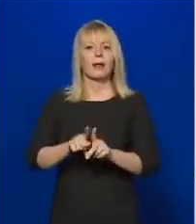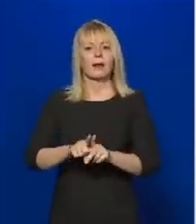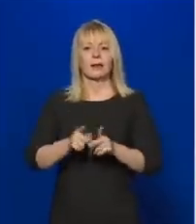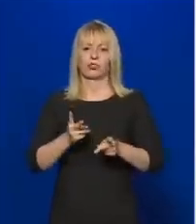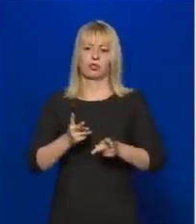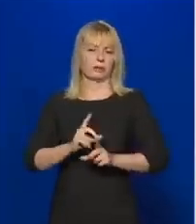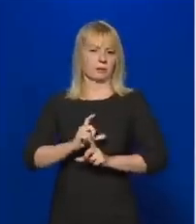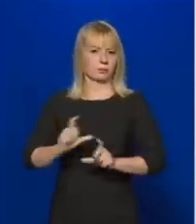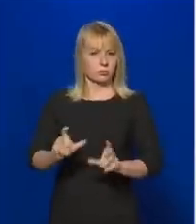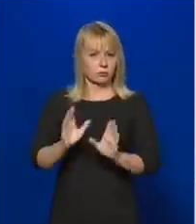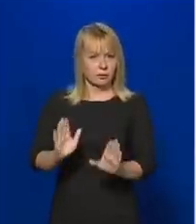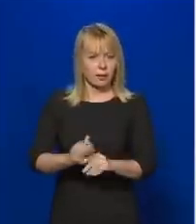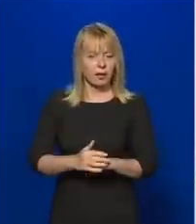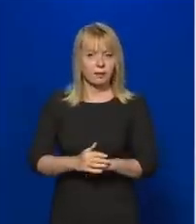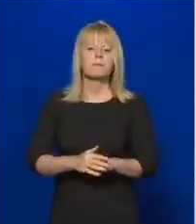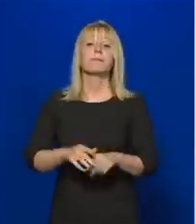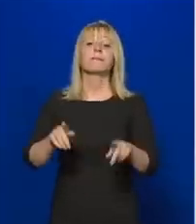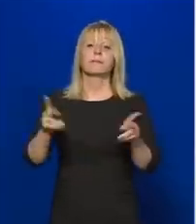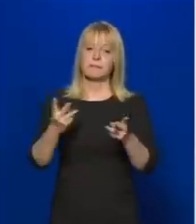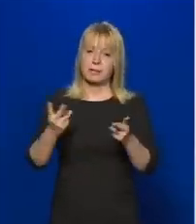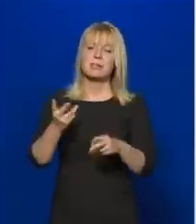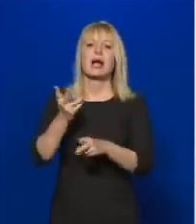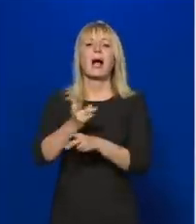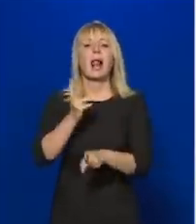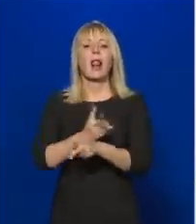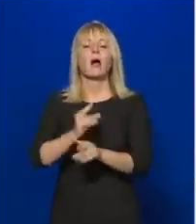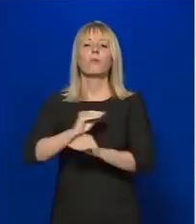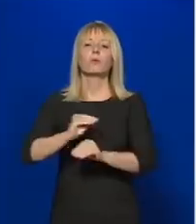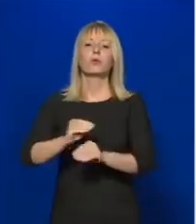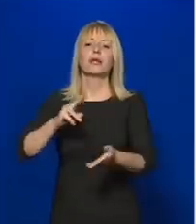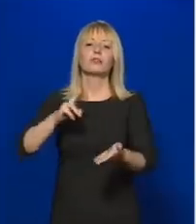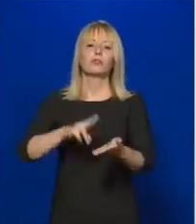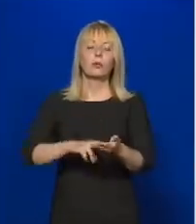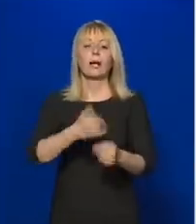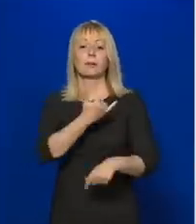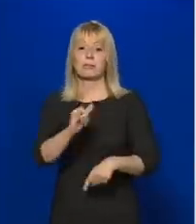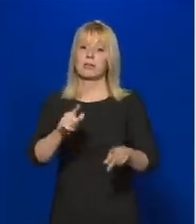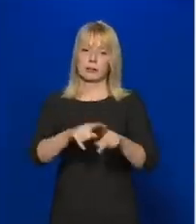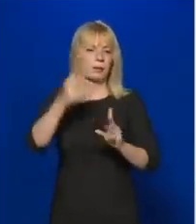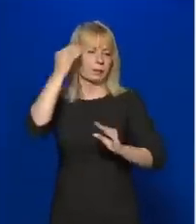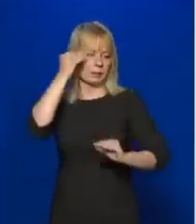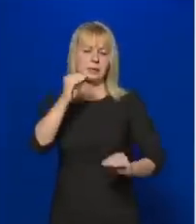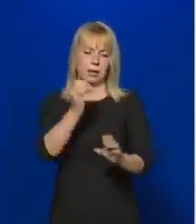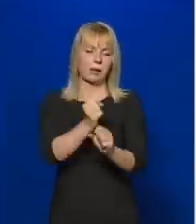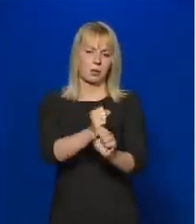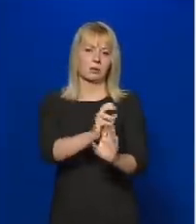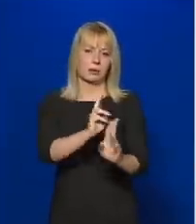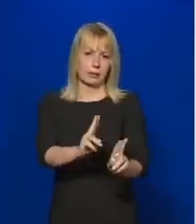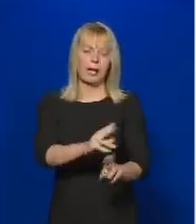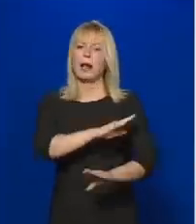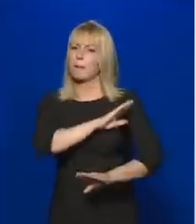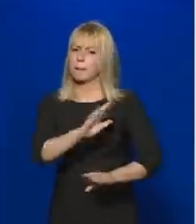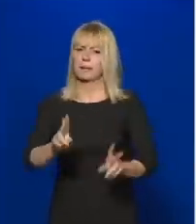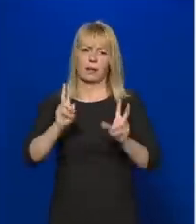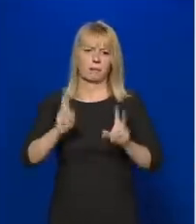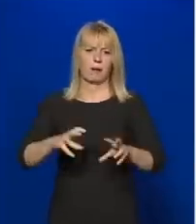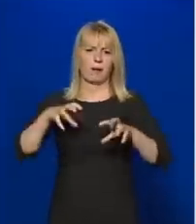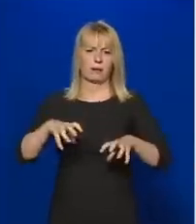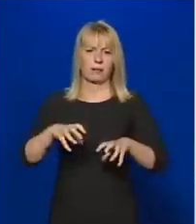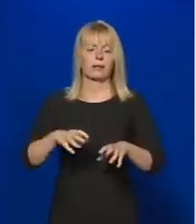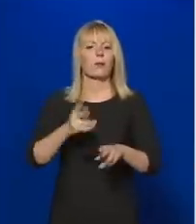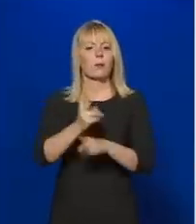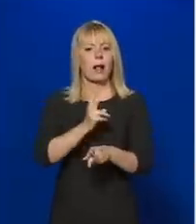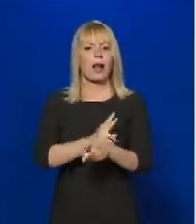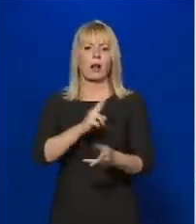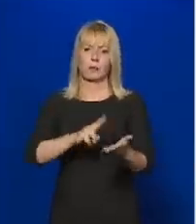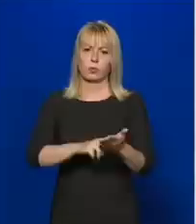természetesen az államnak, az oktatáshoz való jogát mindenkinek nemhogy tisztetben kell tartani, mindent meg kell tenni annak érdekében, hogy az állam ezt a